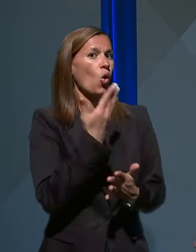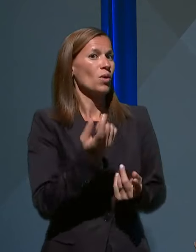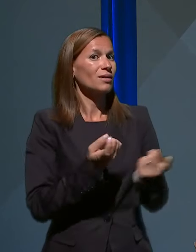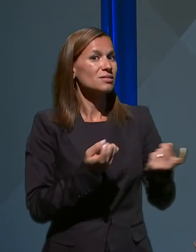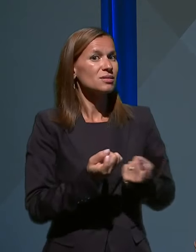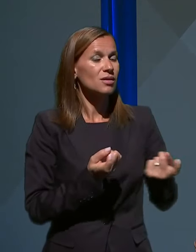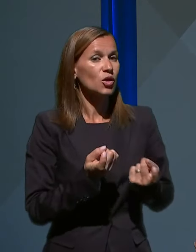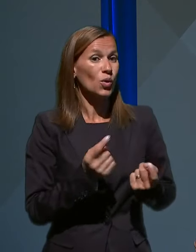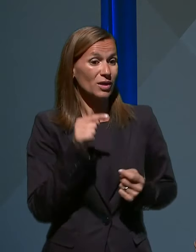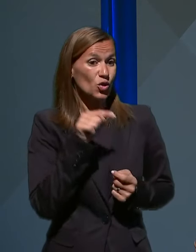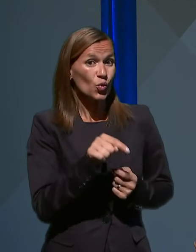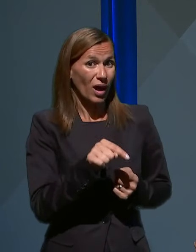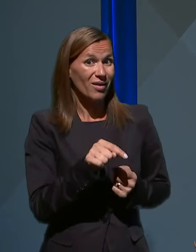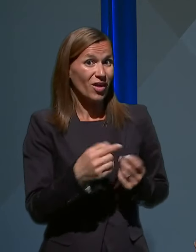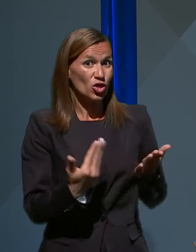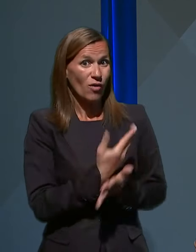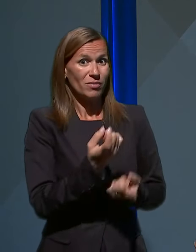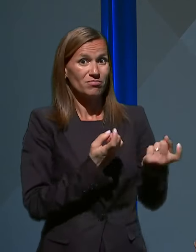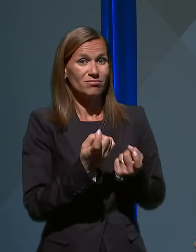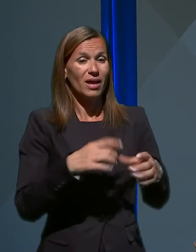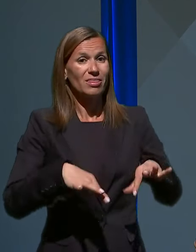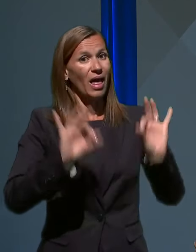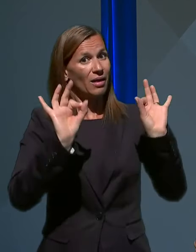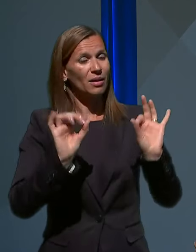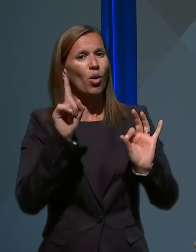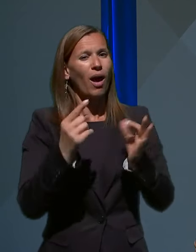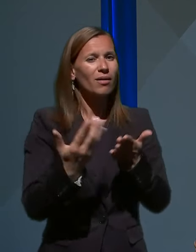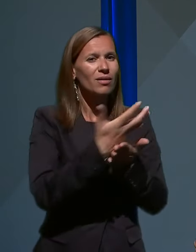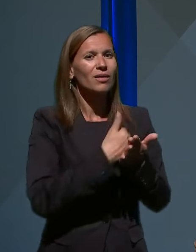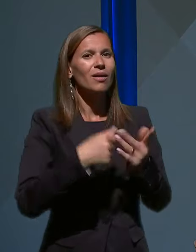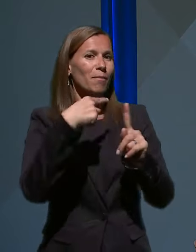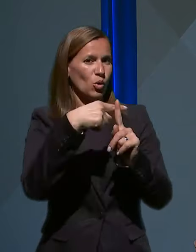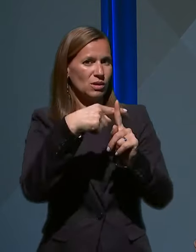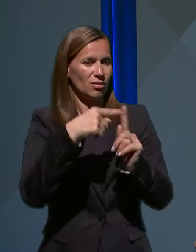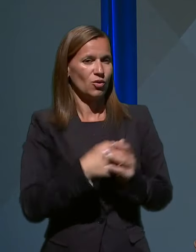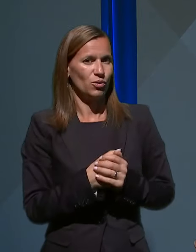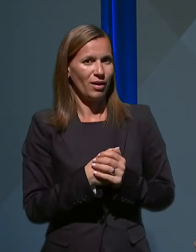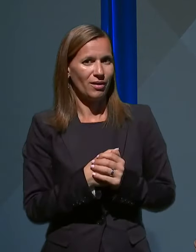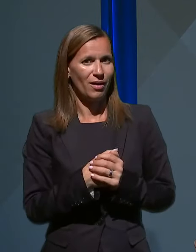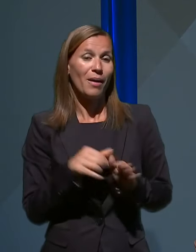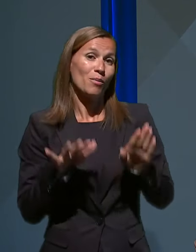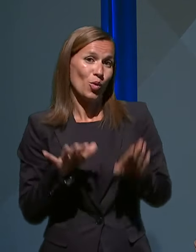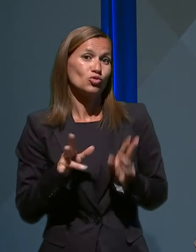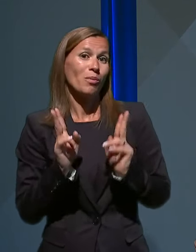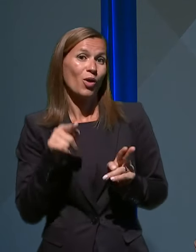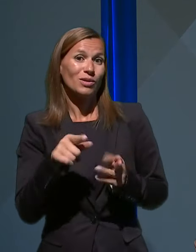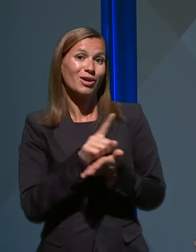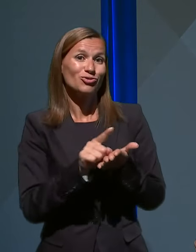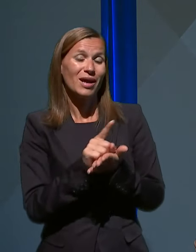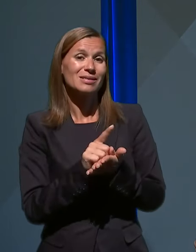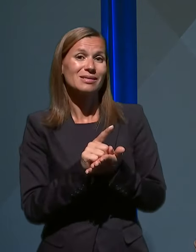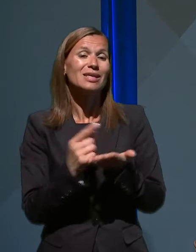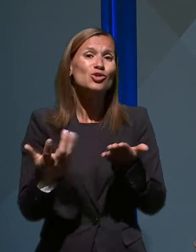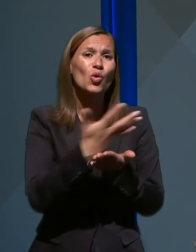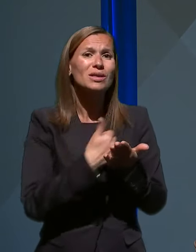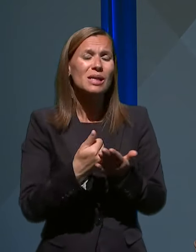tem izivu najdemo tudi kaj dobrega. Morda pa lahko ta čas izkoristimo za premisleko